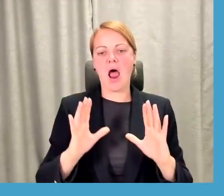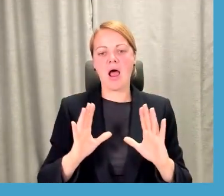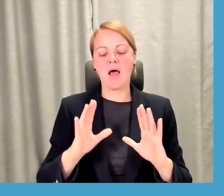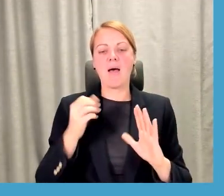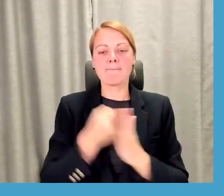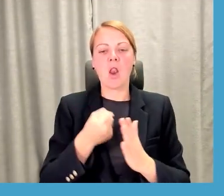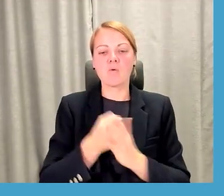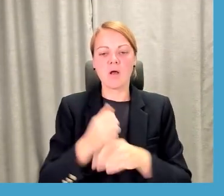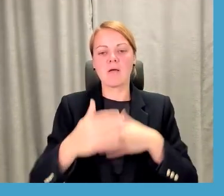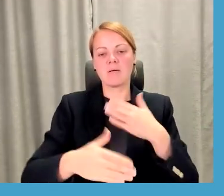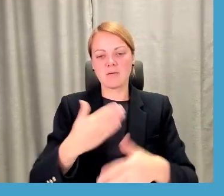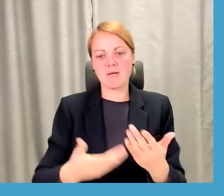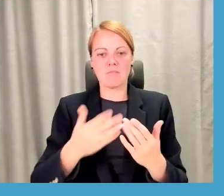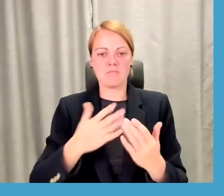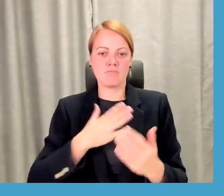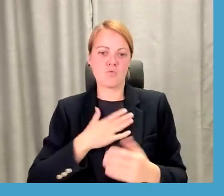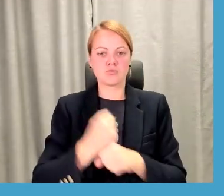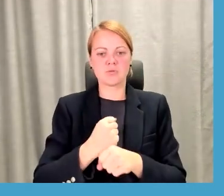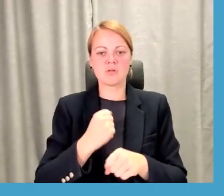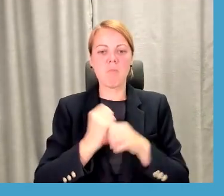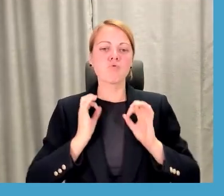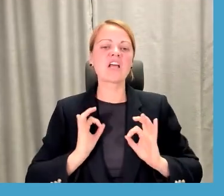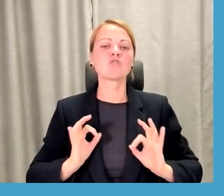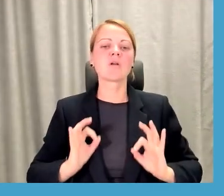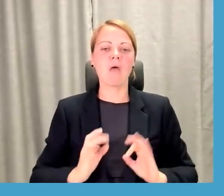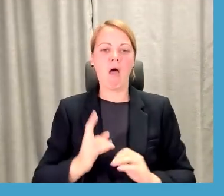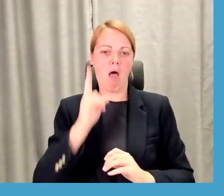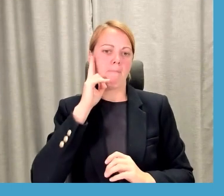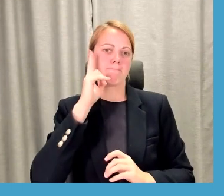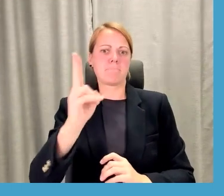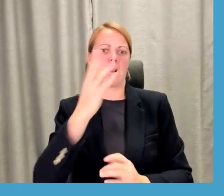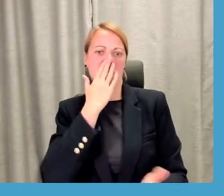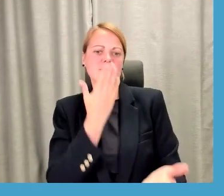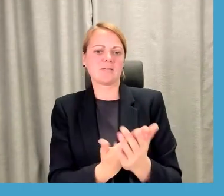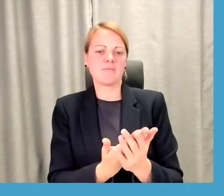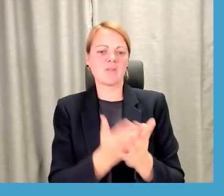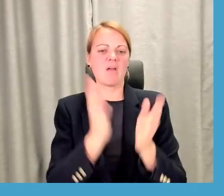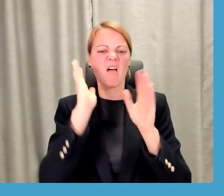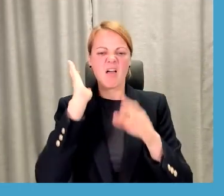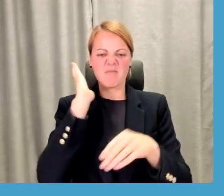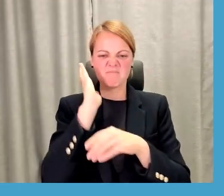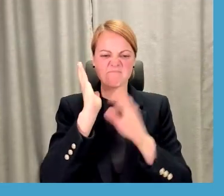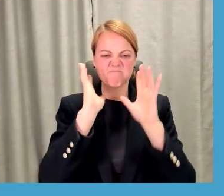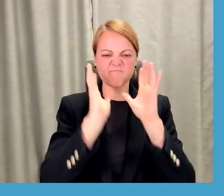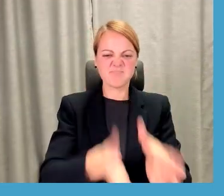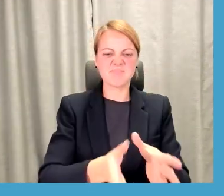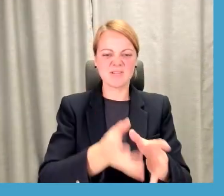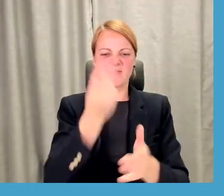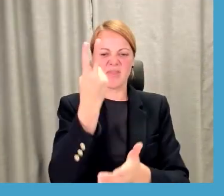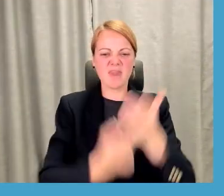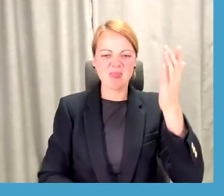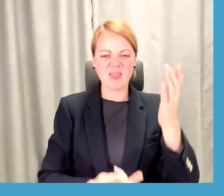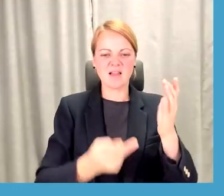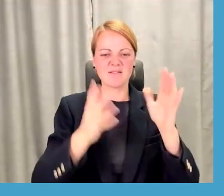profesionālitātes, kā saka, apliecinājums. Izgāsts students, jā, eksāmenā izgāsts vai